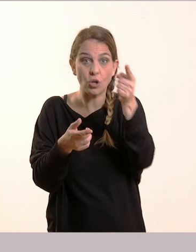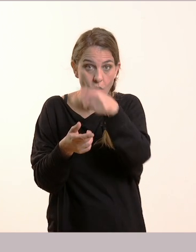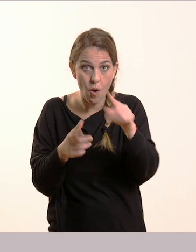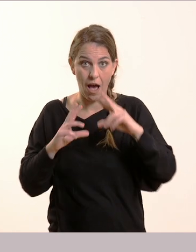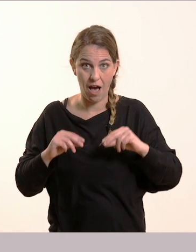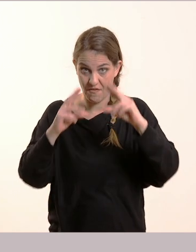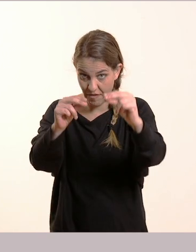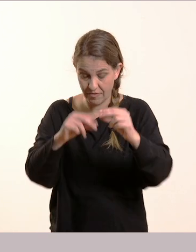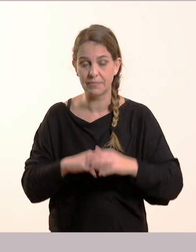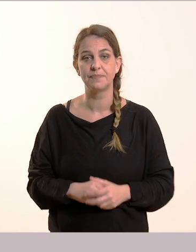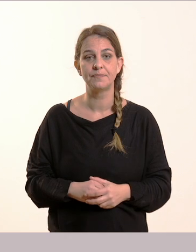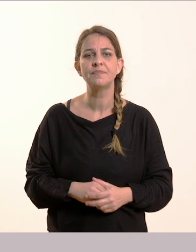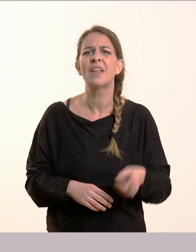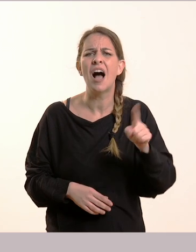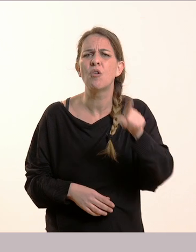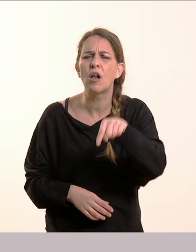Έχει και άλλο!